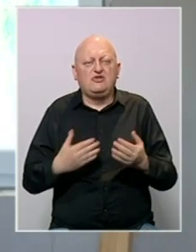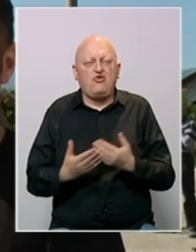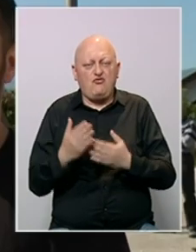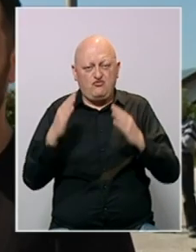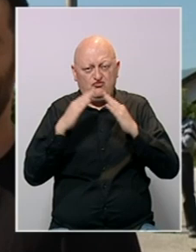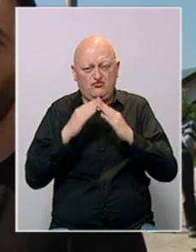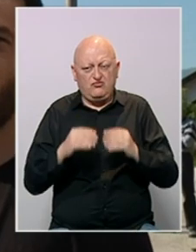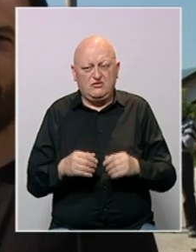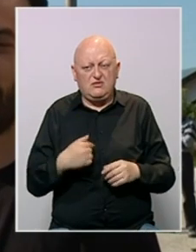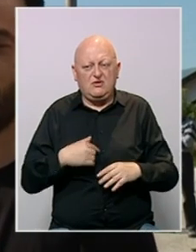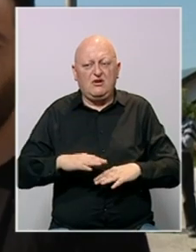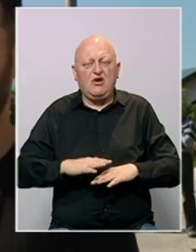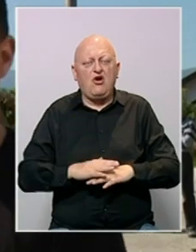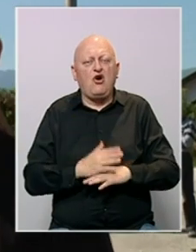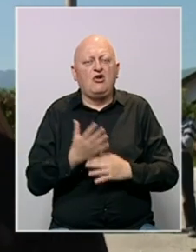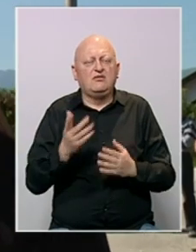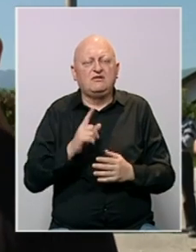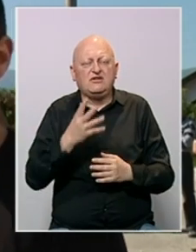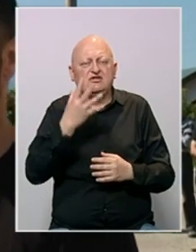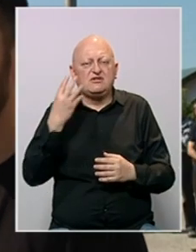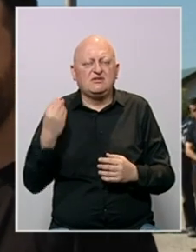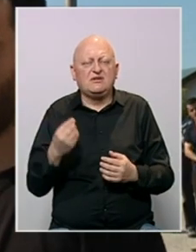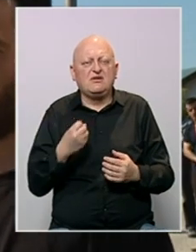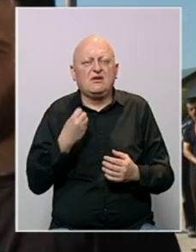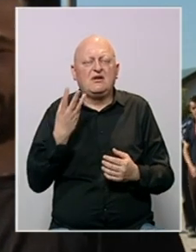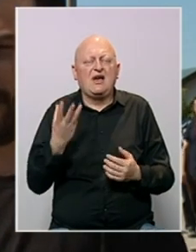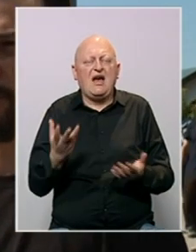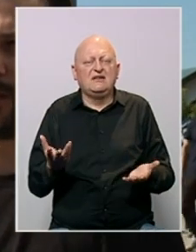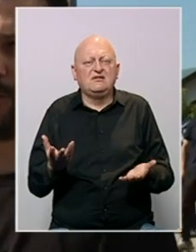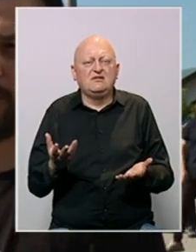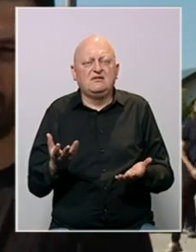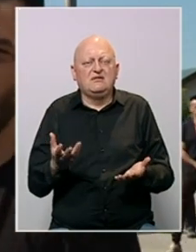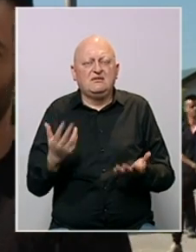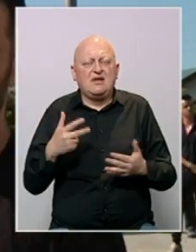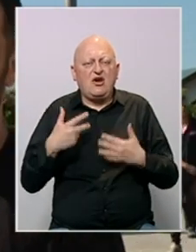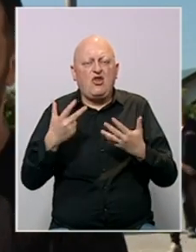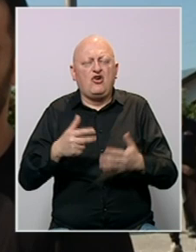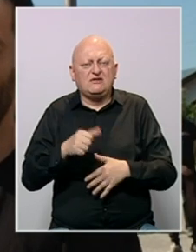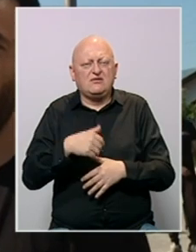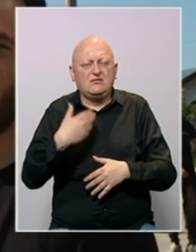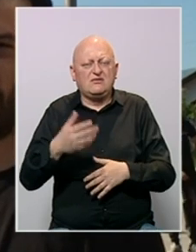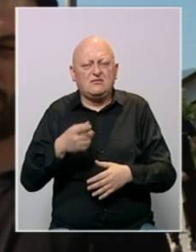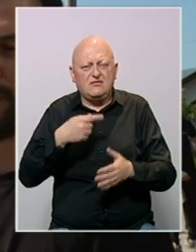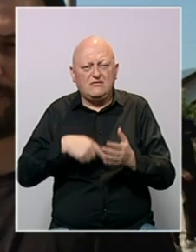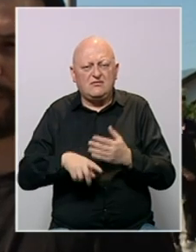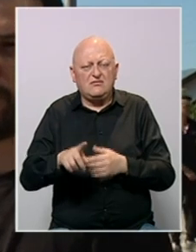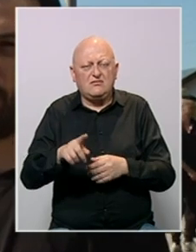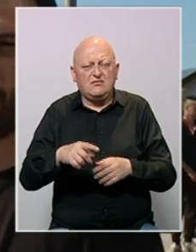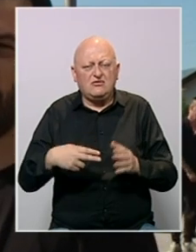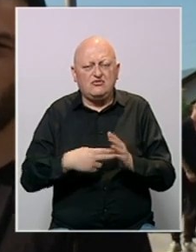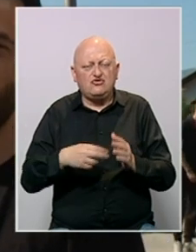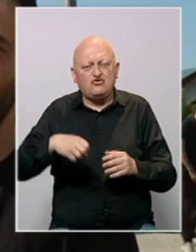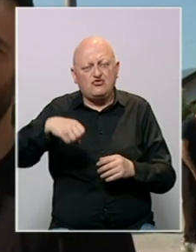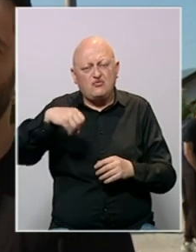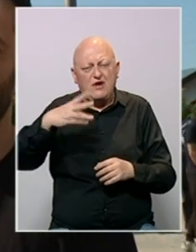dom. Bila emocija, to neke stvari nikad ne izaboravati. Kad sam nakon osam godina provokao jedan kabel, struje